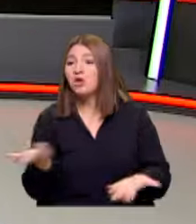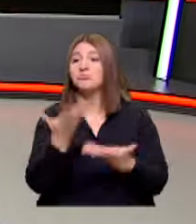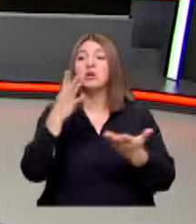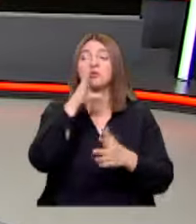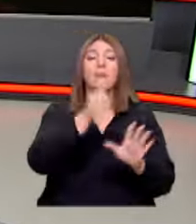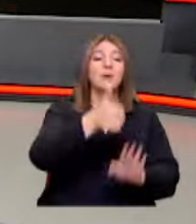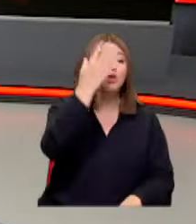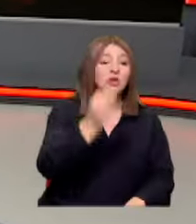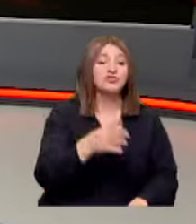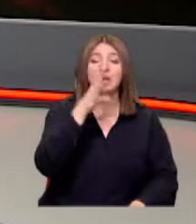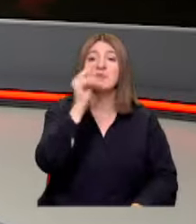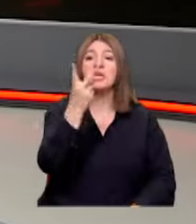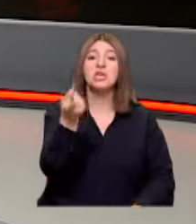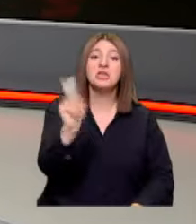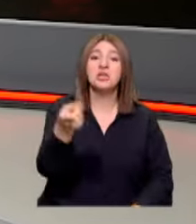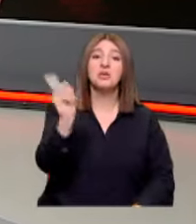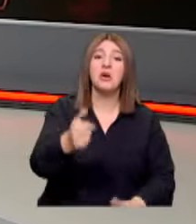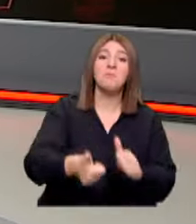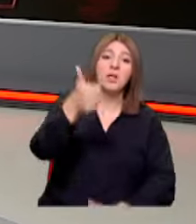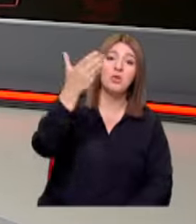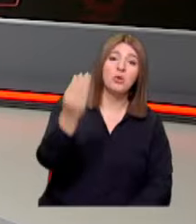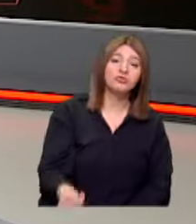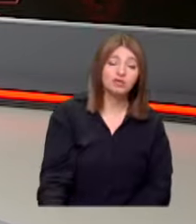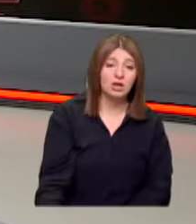kimin bakan olacağına, kimin iki kere bakan olacağına